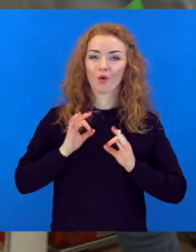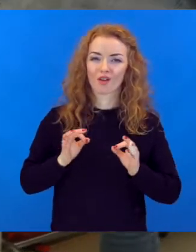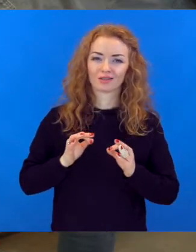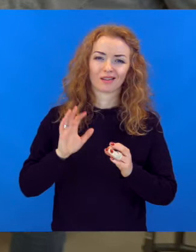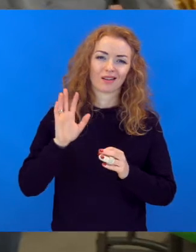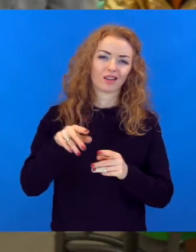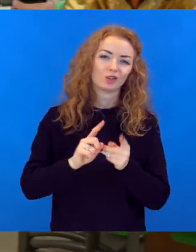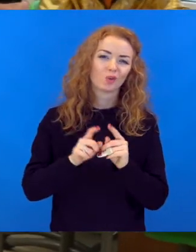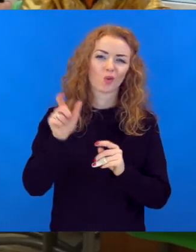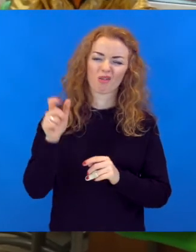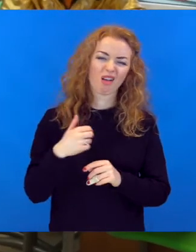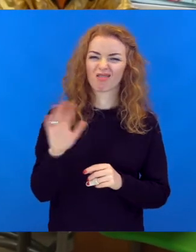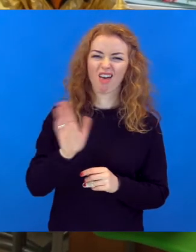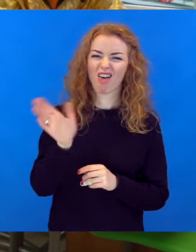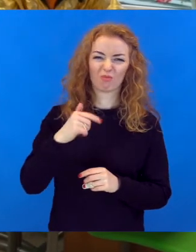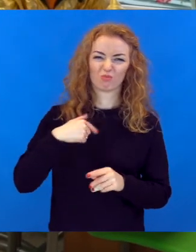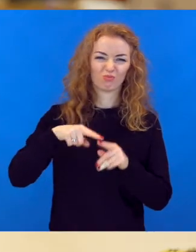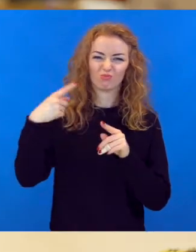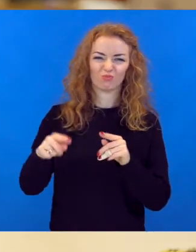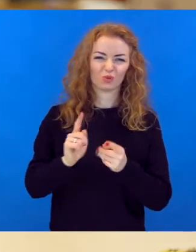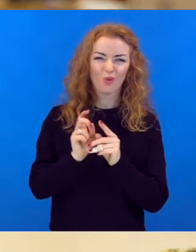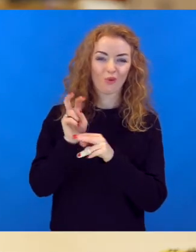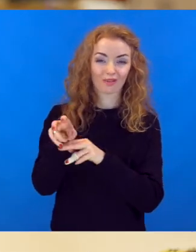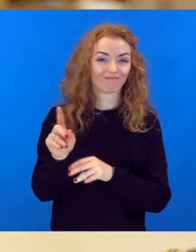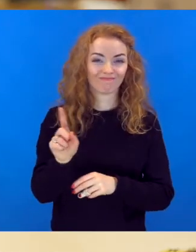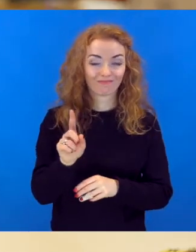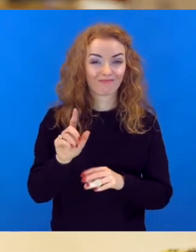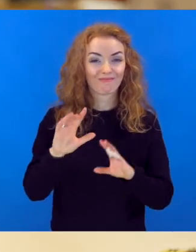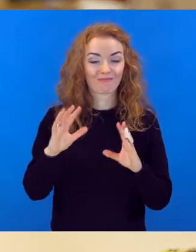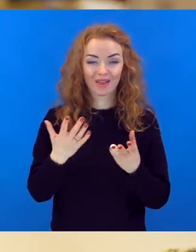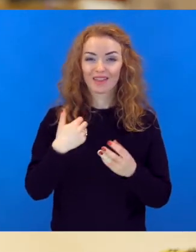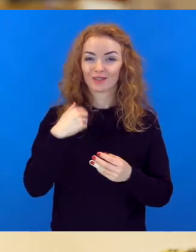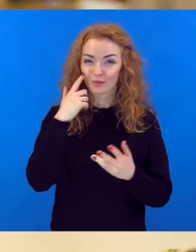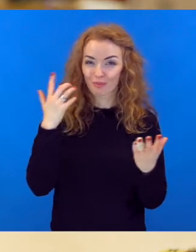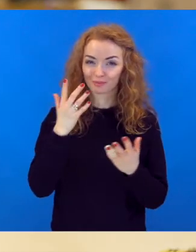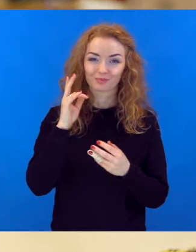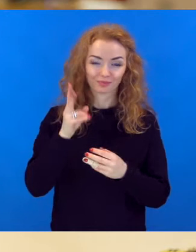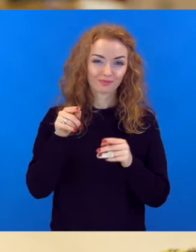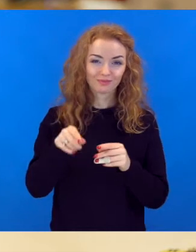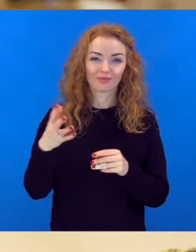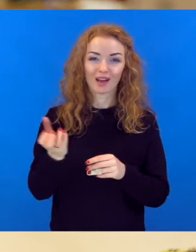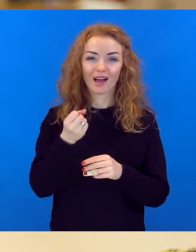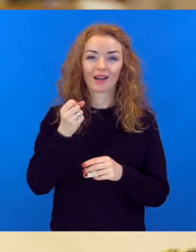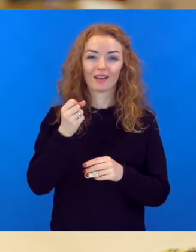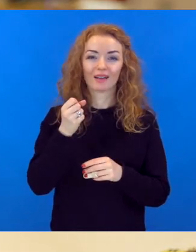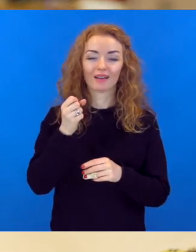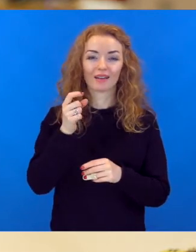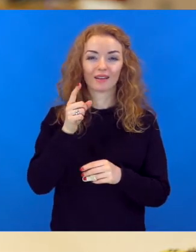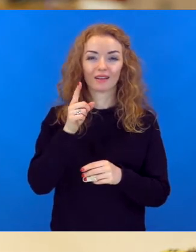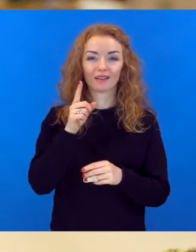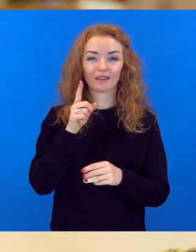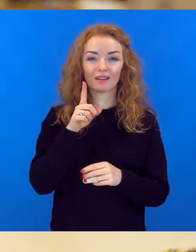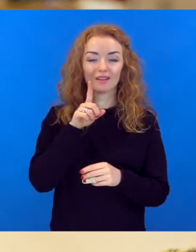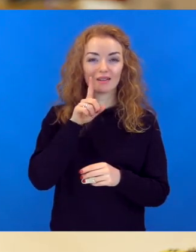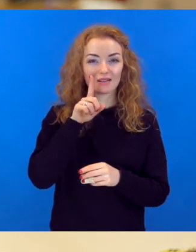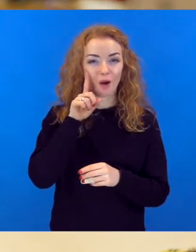profesiju kā uz učukiem. Nē, es nebūšu učuks. Bet es domāju, ka tas ar jaunākiem